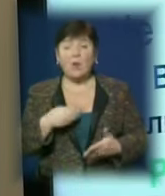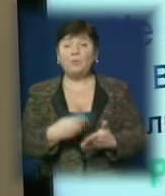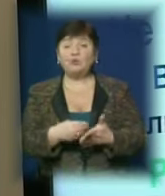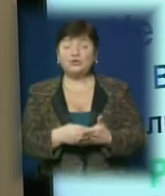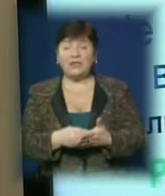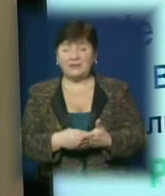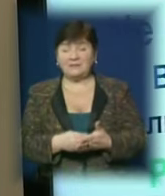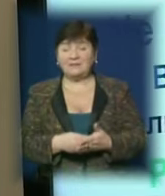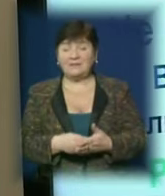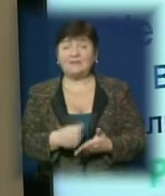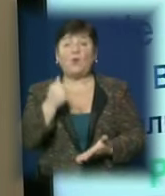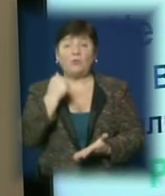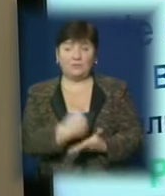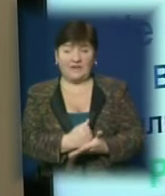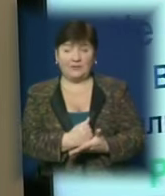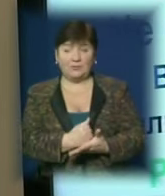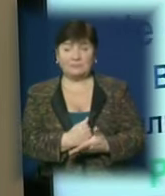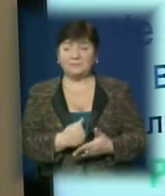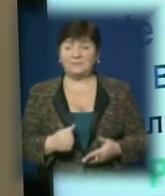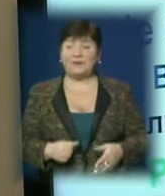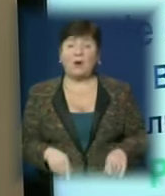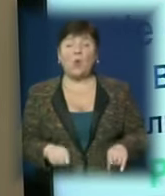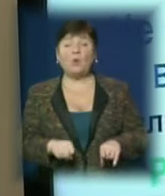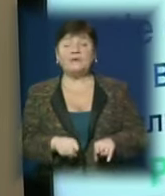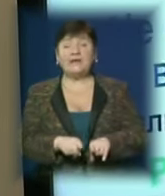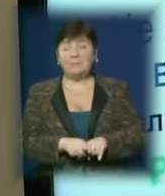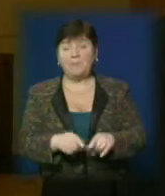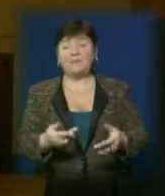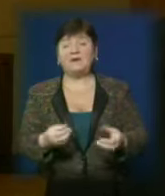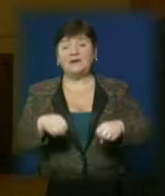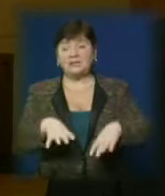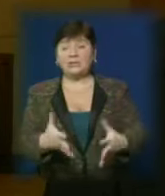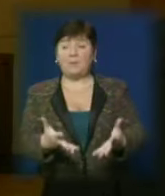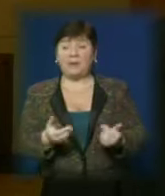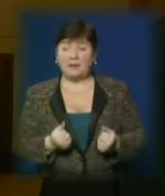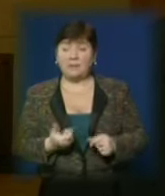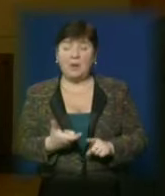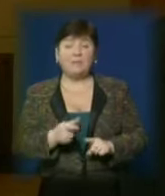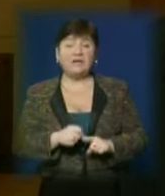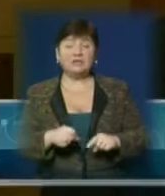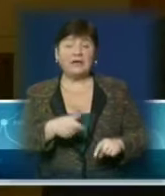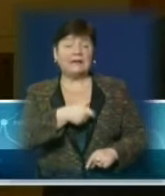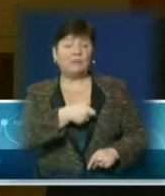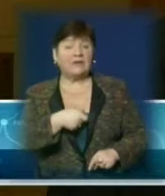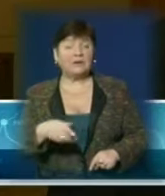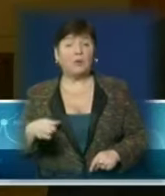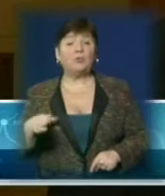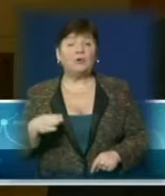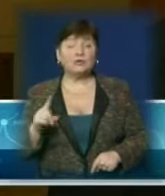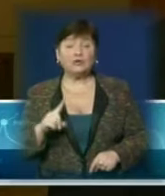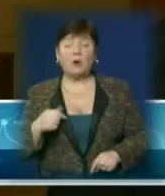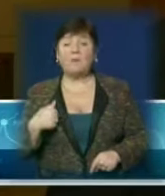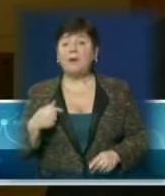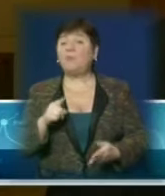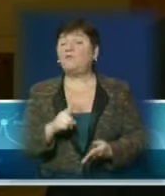«За 39, проти 2, 3, 3, 3, 13 рішення прийняти». Більшість депутатів була солідарна те, що ми маємо